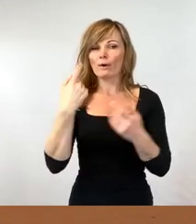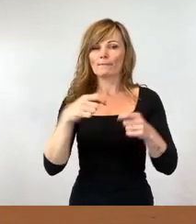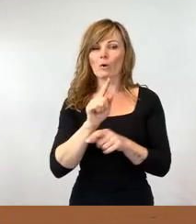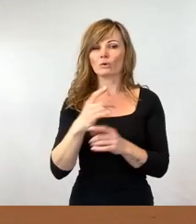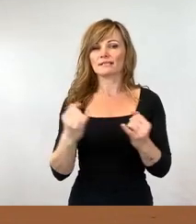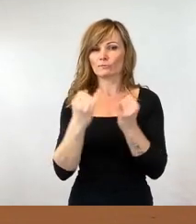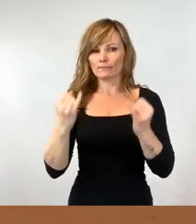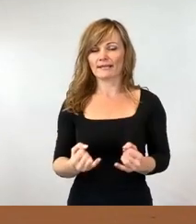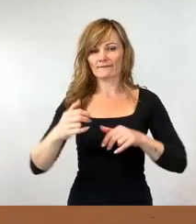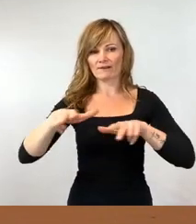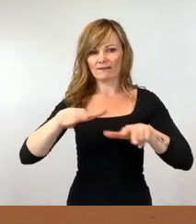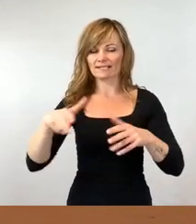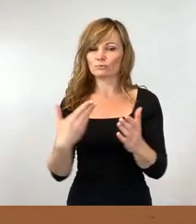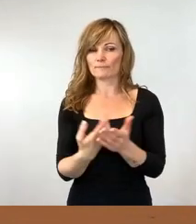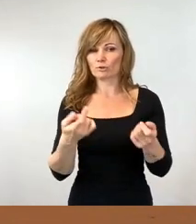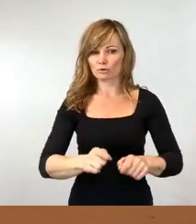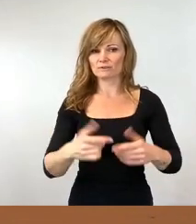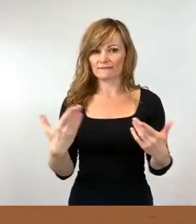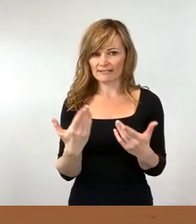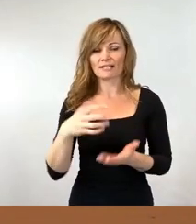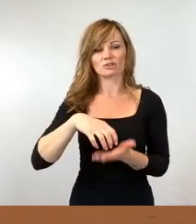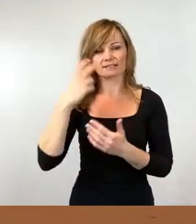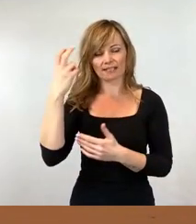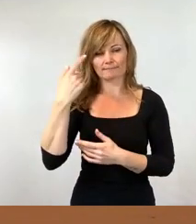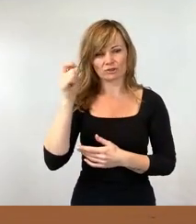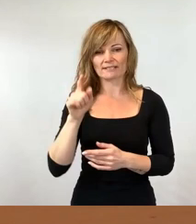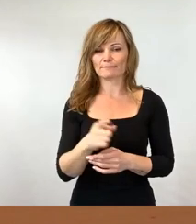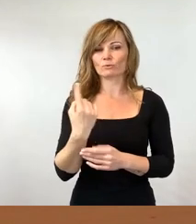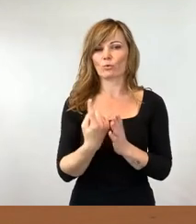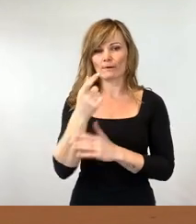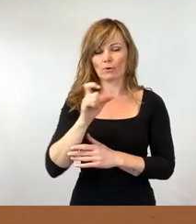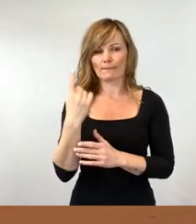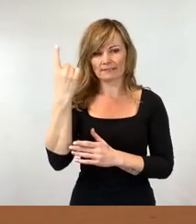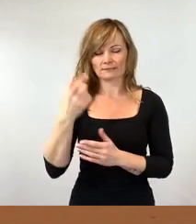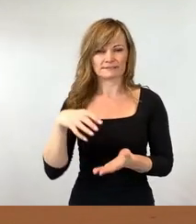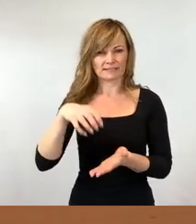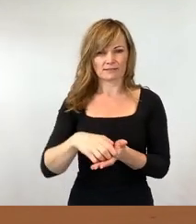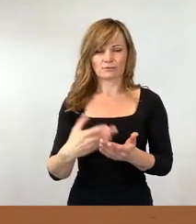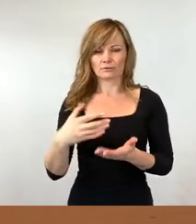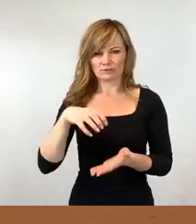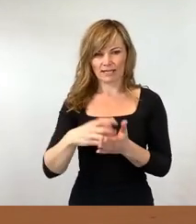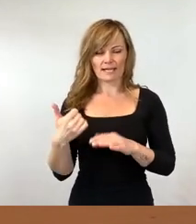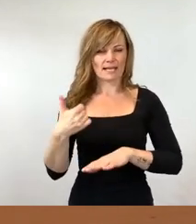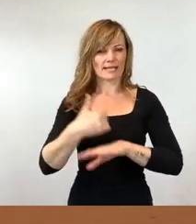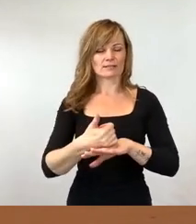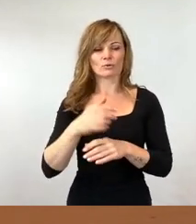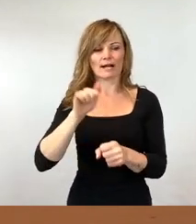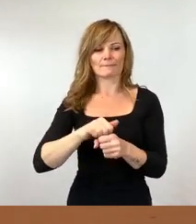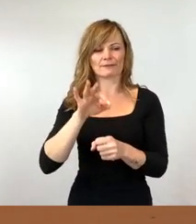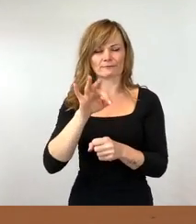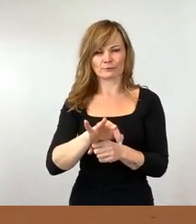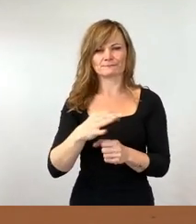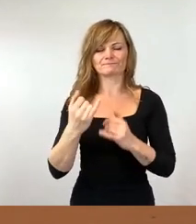Beschluss gefasst. Der Stadtrat beschließt im Einvernehmen mit dem Oberbürgermeister die Besetzung der Stelleleitung des Amtes für Hochbau und Immobilienverwaltung